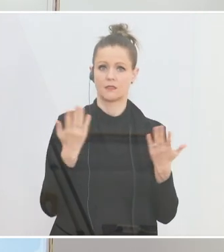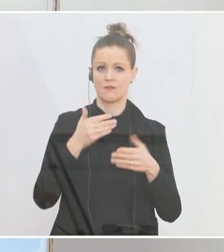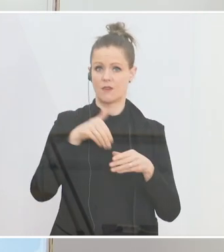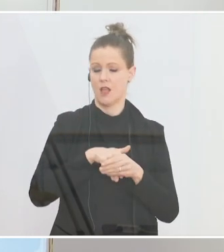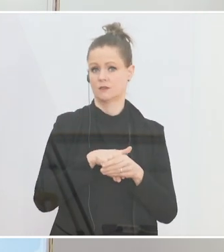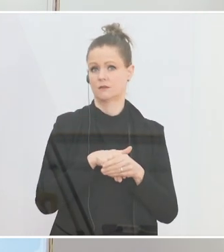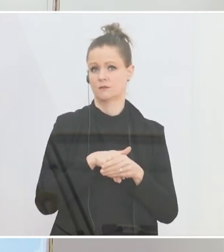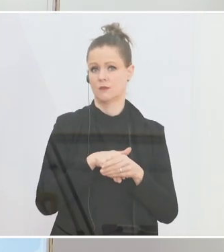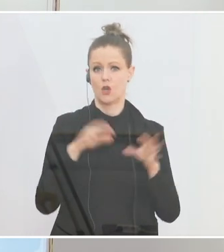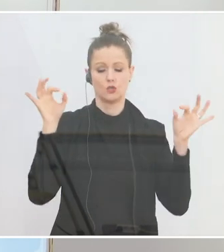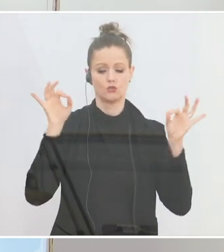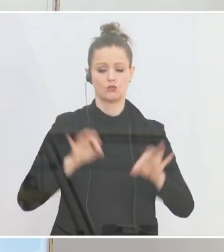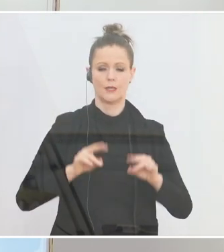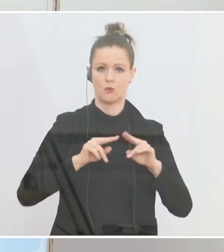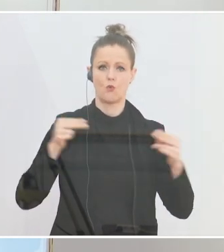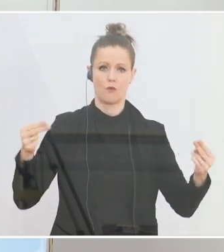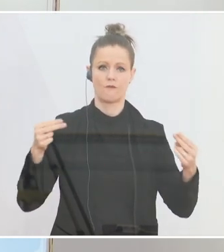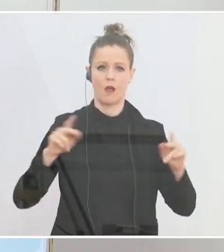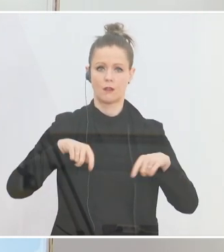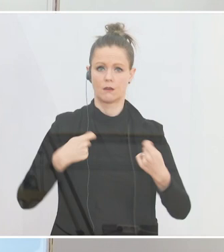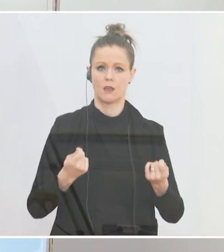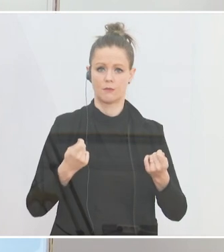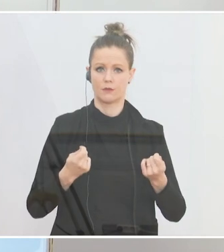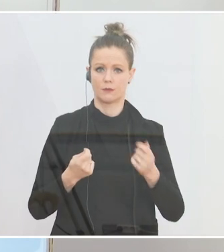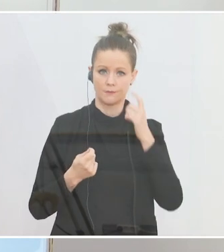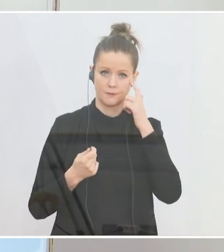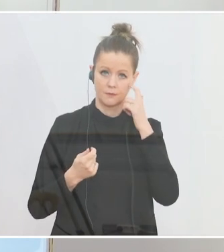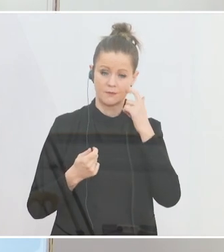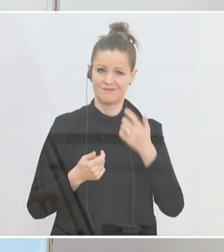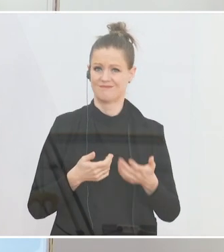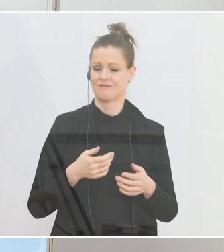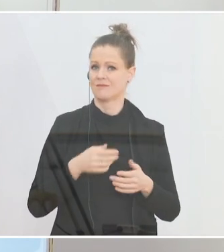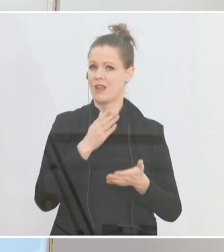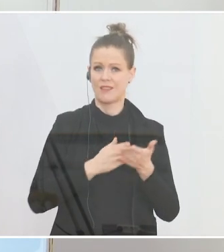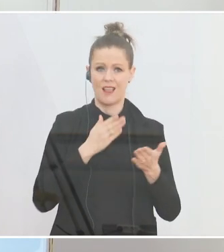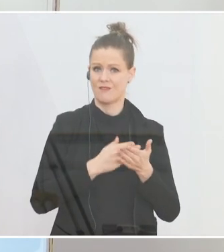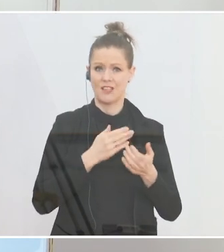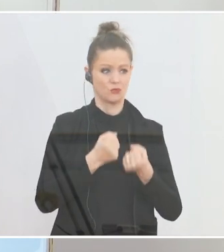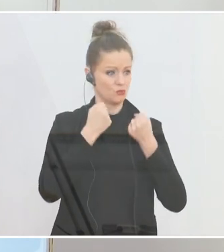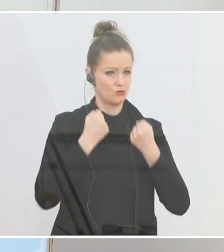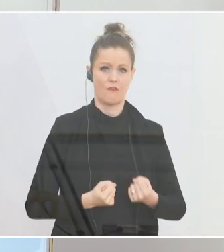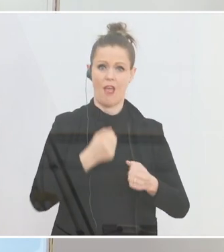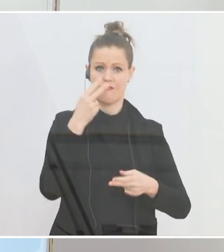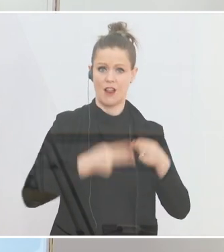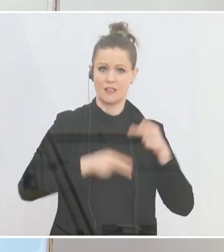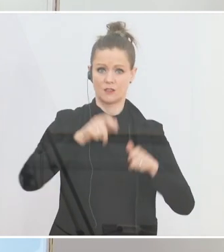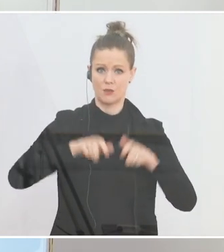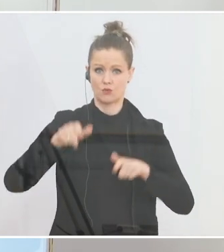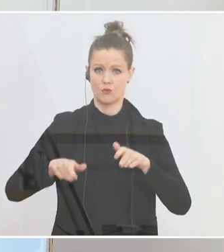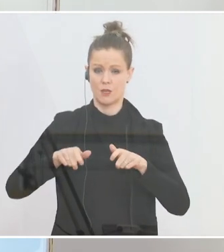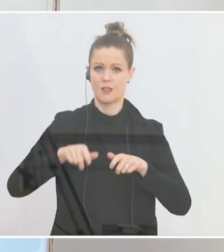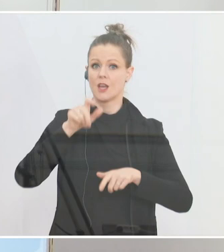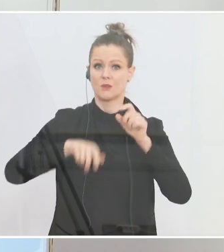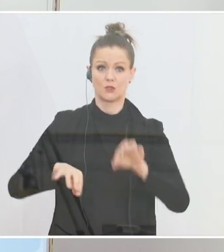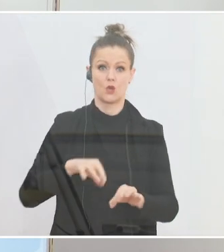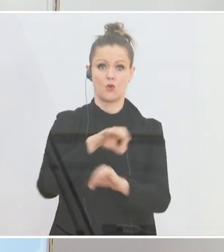es dramatische Unfälle auf unseren Straßen gibt. Unfälle mit teilweise schwer verletzten Personen, mit Toten, verursacht durch